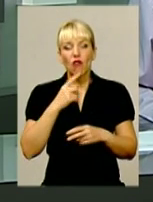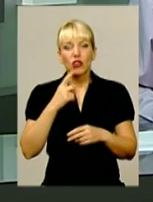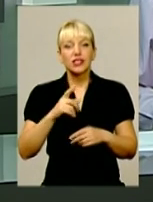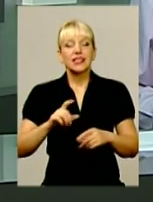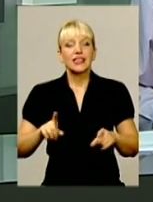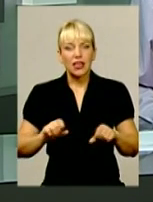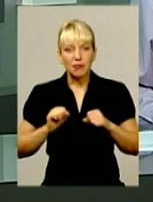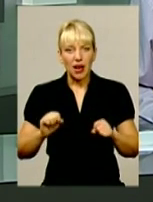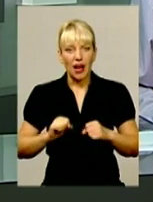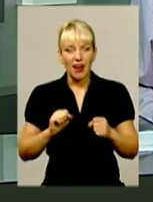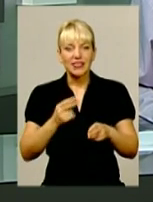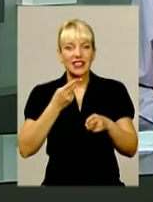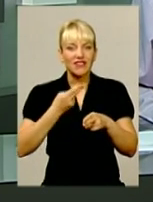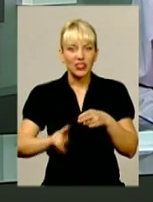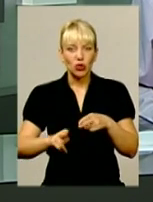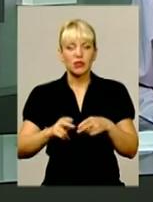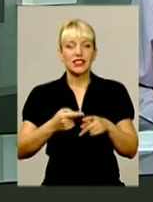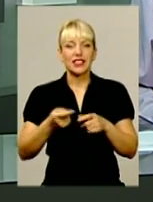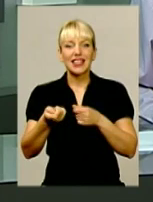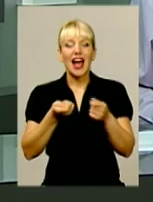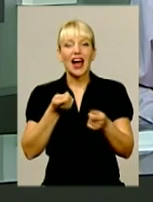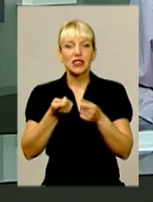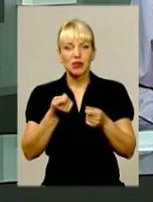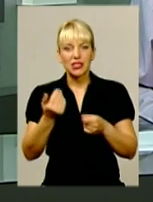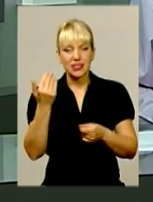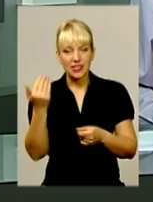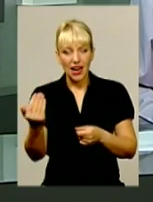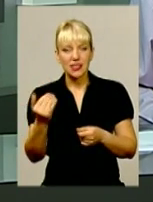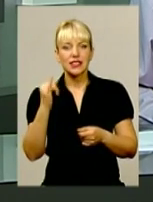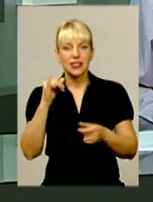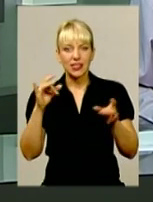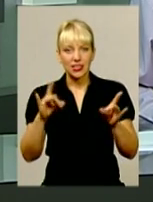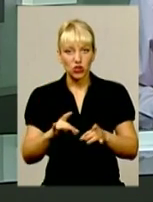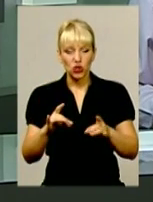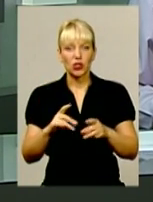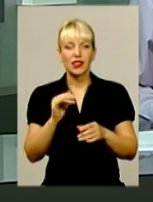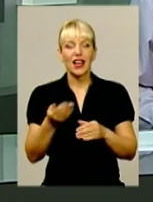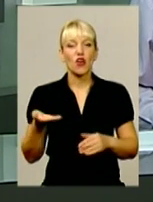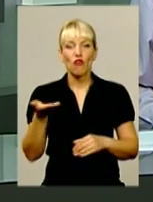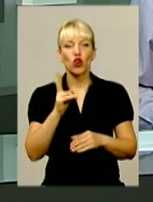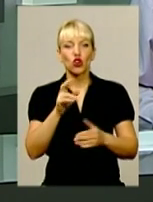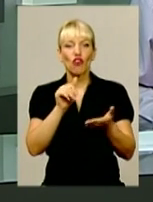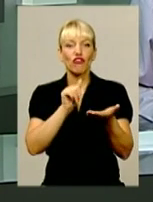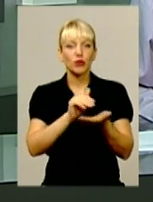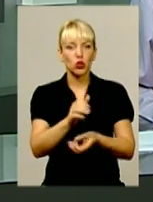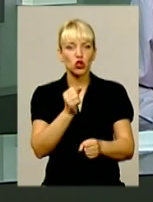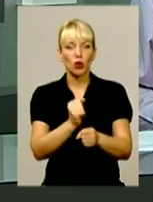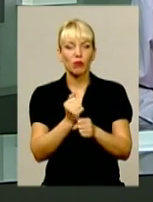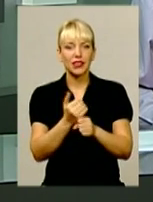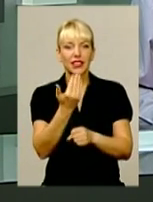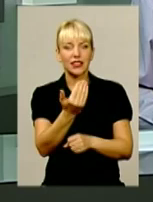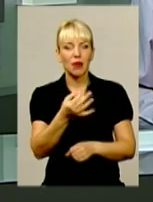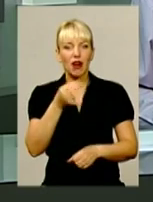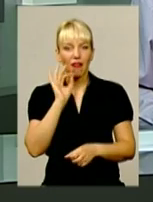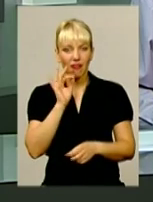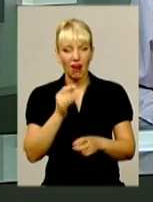намагався відомстити адміністрації та офіціантам закладу, які відмовились зробити йому каво. Ті ж свою відмову мотивували тим, що